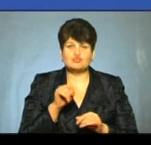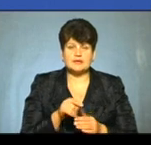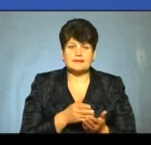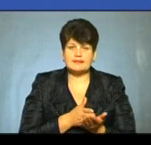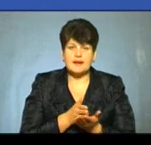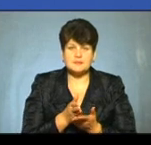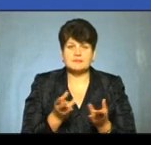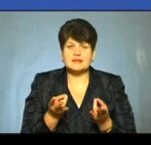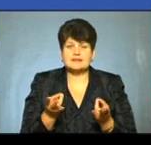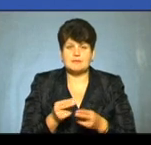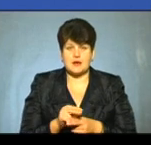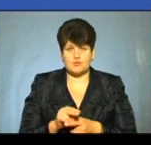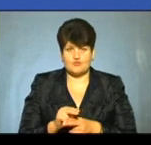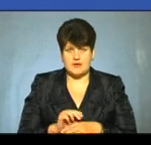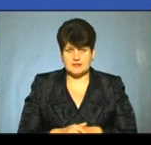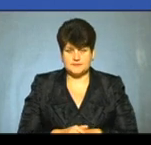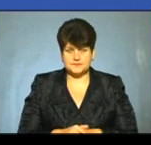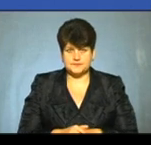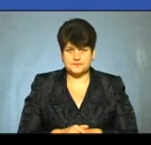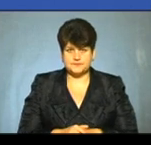напрямків, які треба ремонтувати.